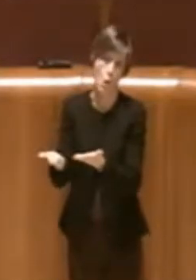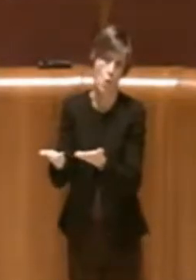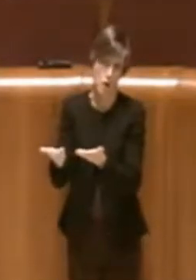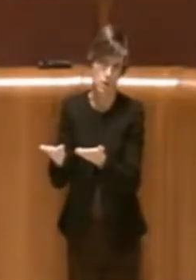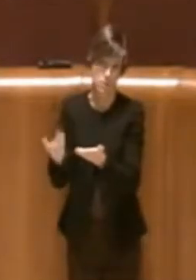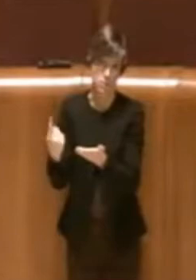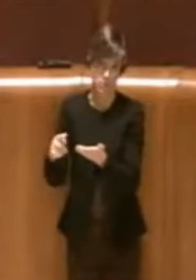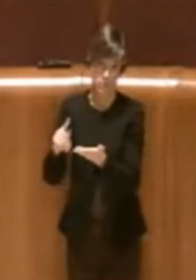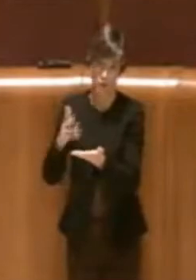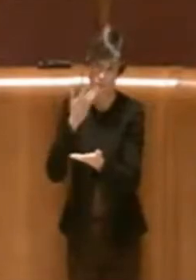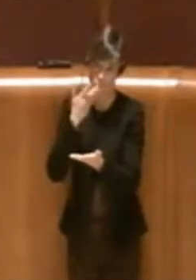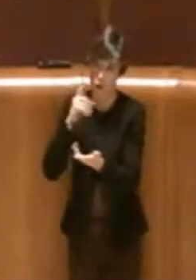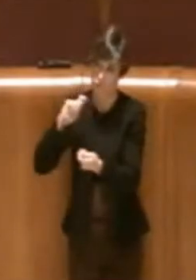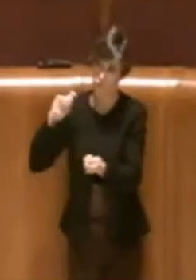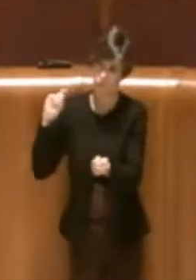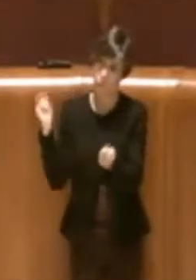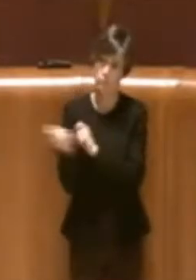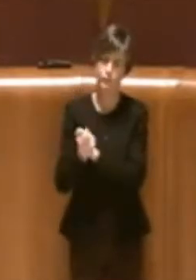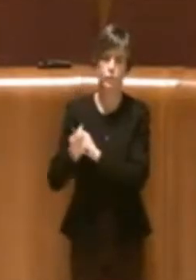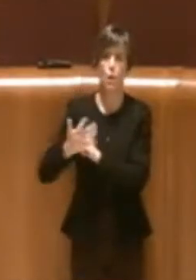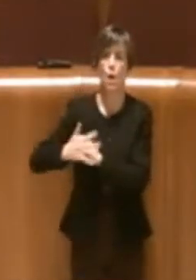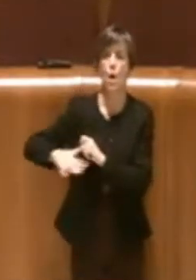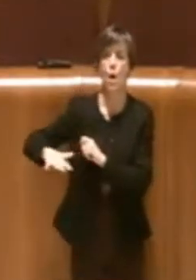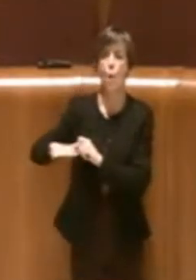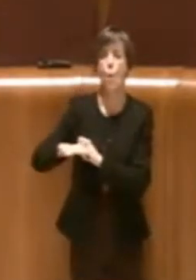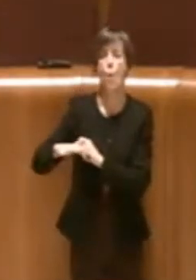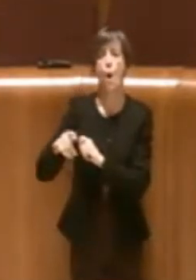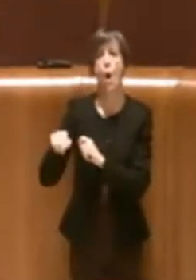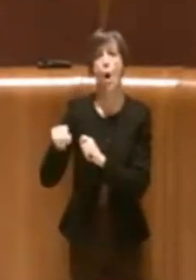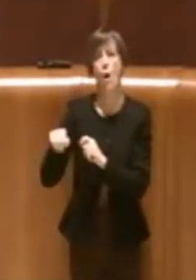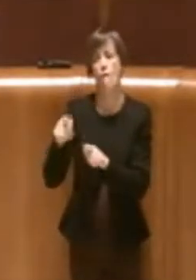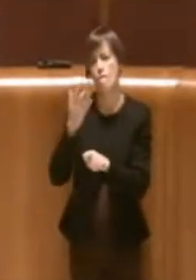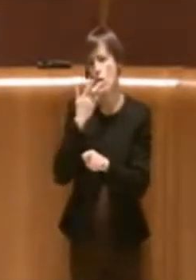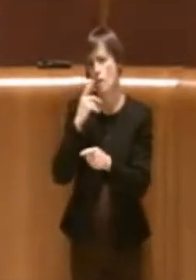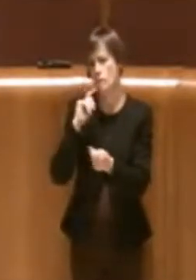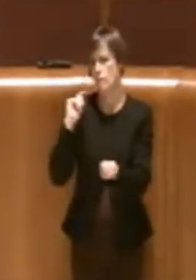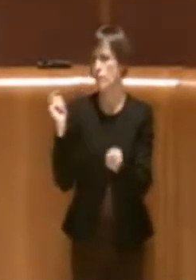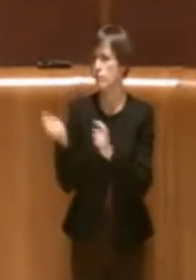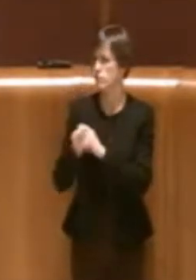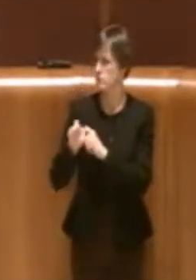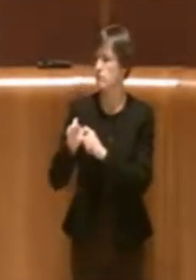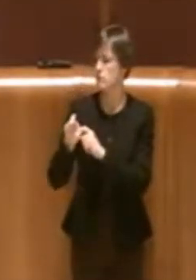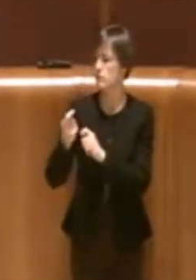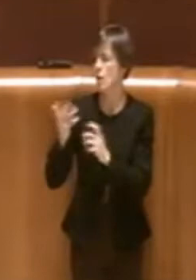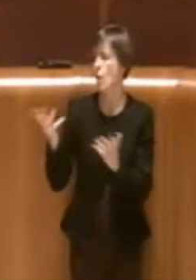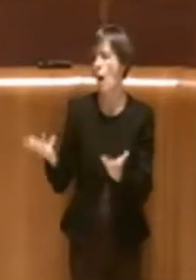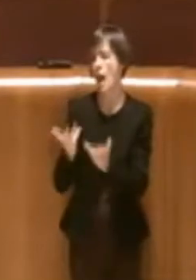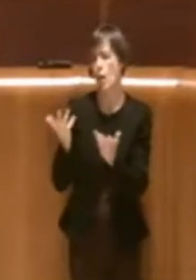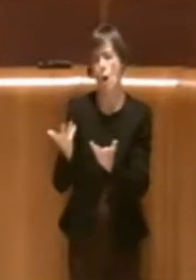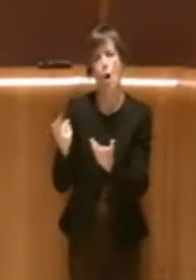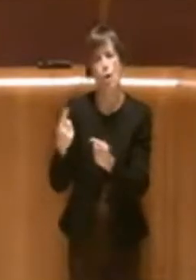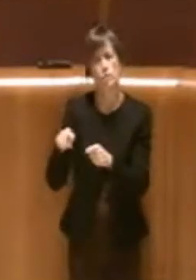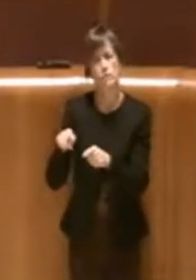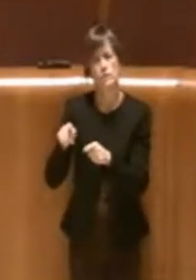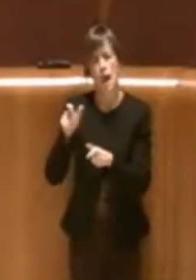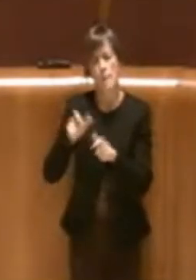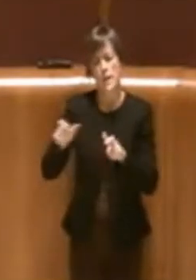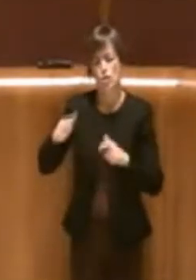quel luogo in qualcosa che sia veramente utile, vissuto e sentito dai cittadini di quel quartiere.